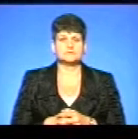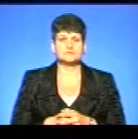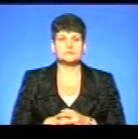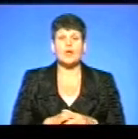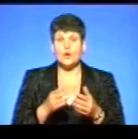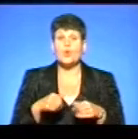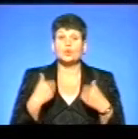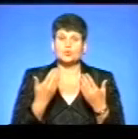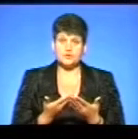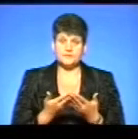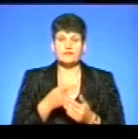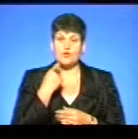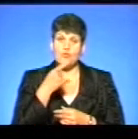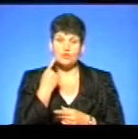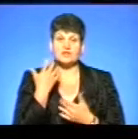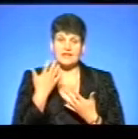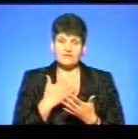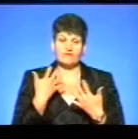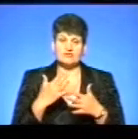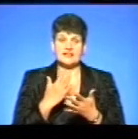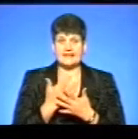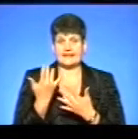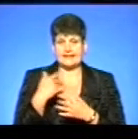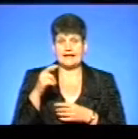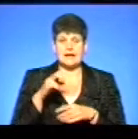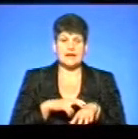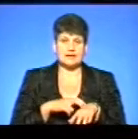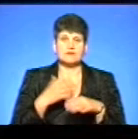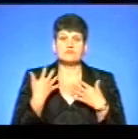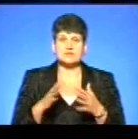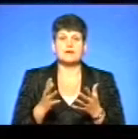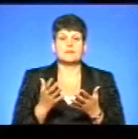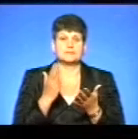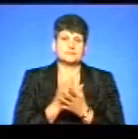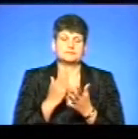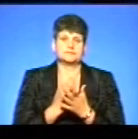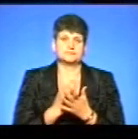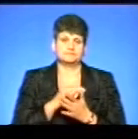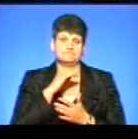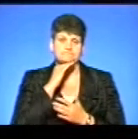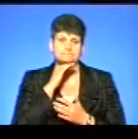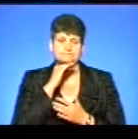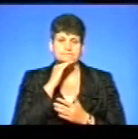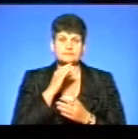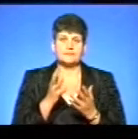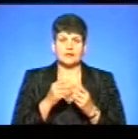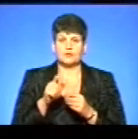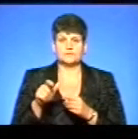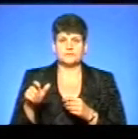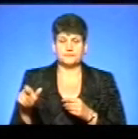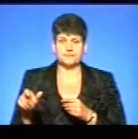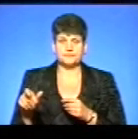Отож, ви кажете, що вже є кілька лікарів, які вже набрали достатньо кількість пацієнтів.